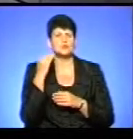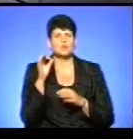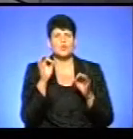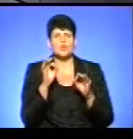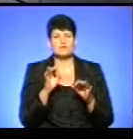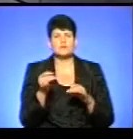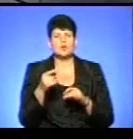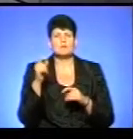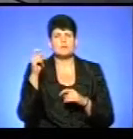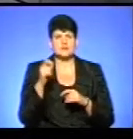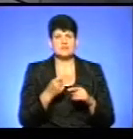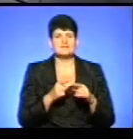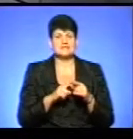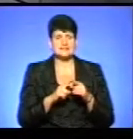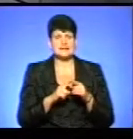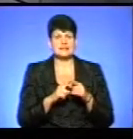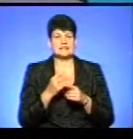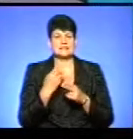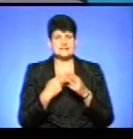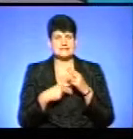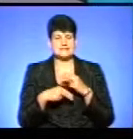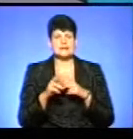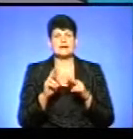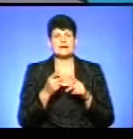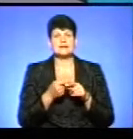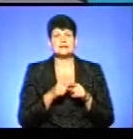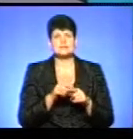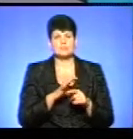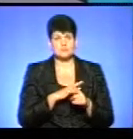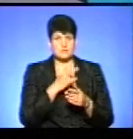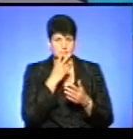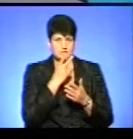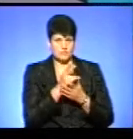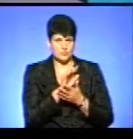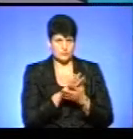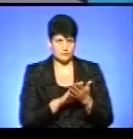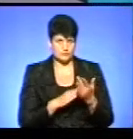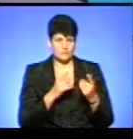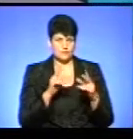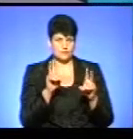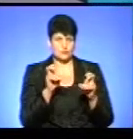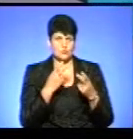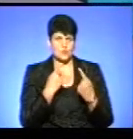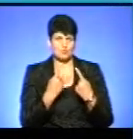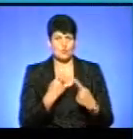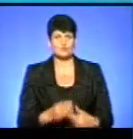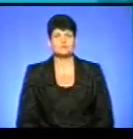Тернополя приїжджав такий цирк «Кобзов». Як це все відбувалося, ми зараз глянемо, а потім продовжуємо з вами розмову. Будь ласка.